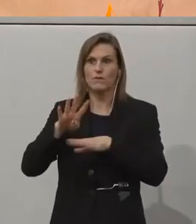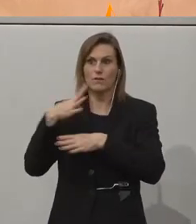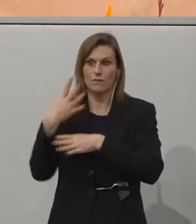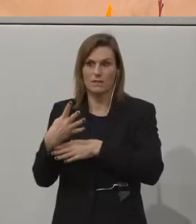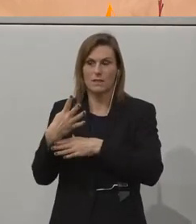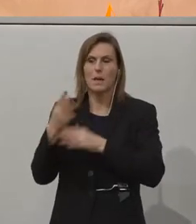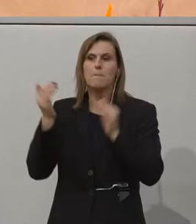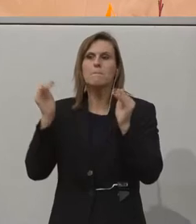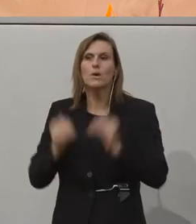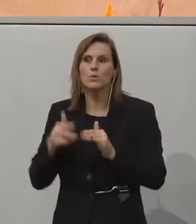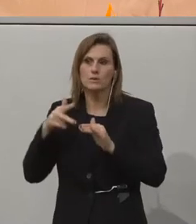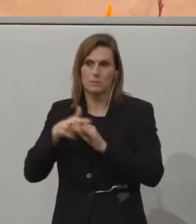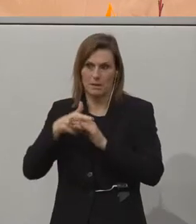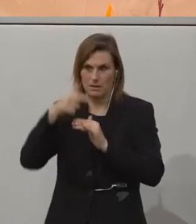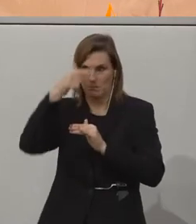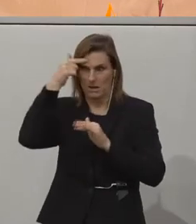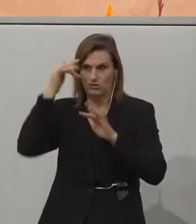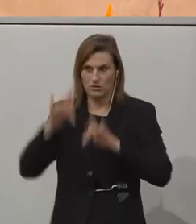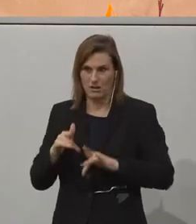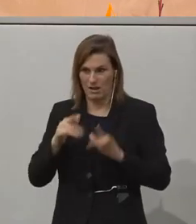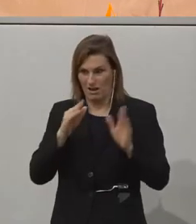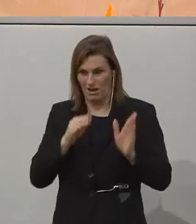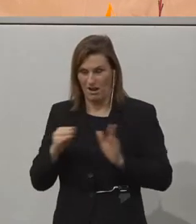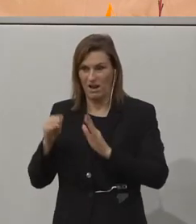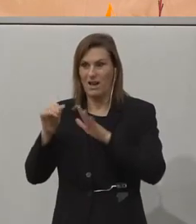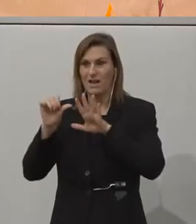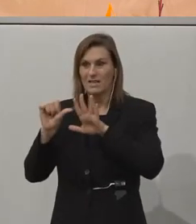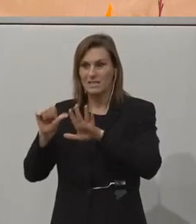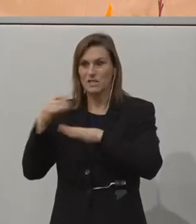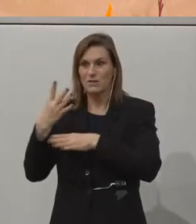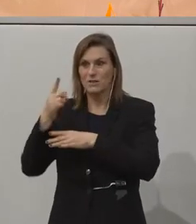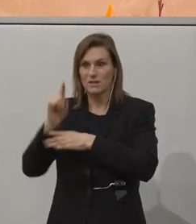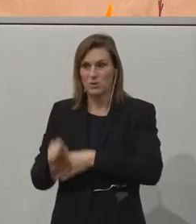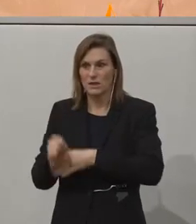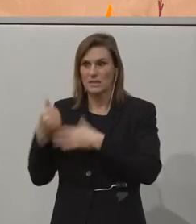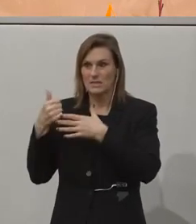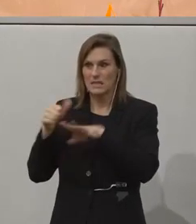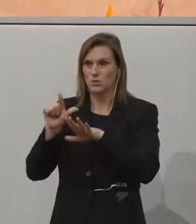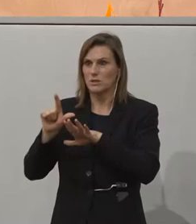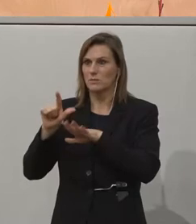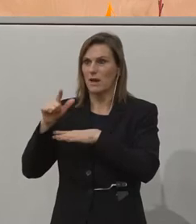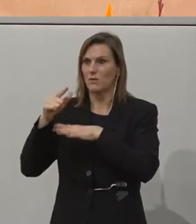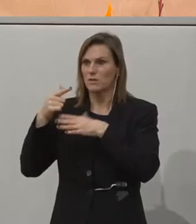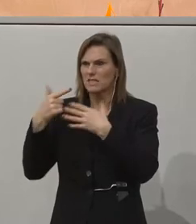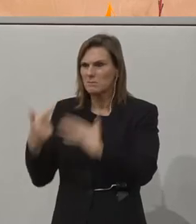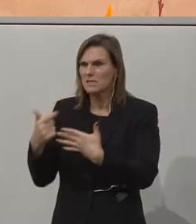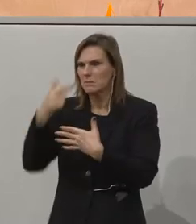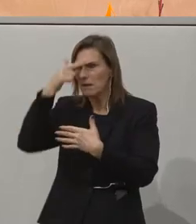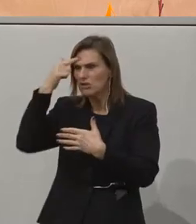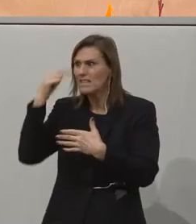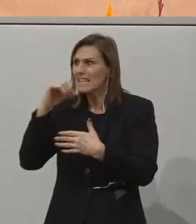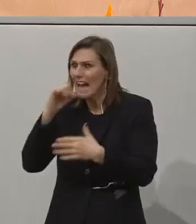behinderten Menschen 46.274 Menschen keinen Job haben.